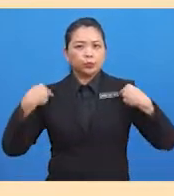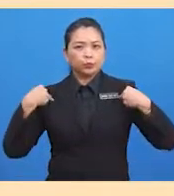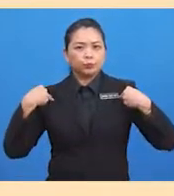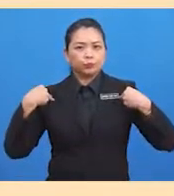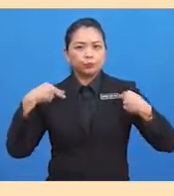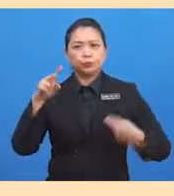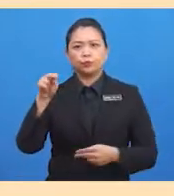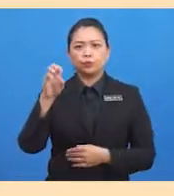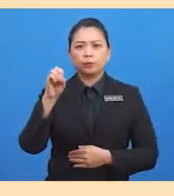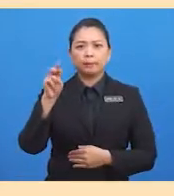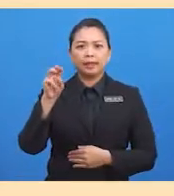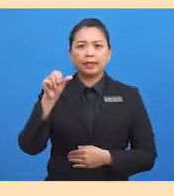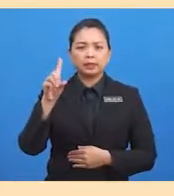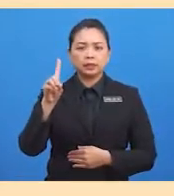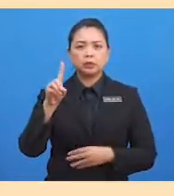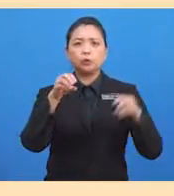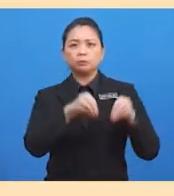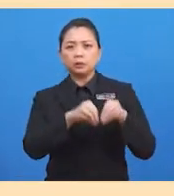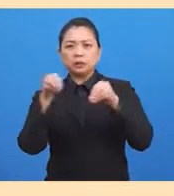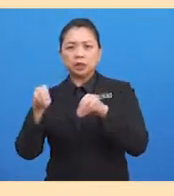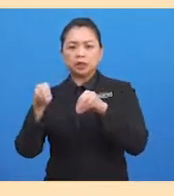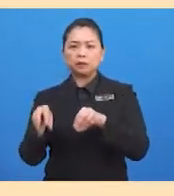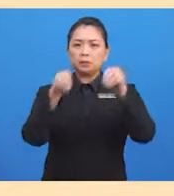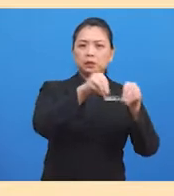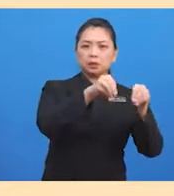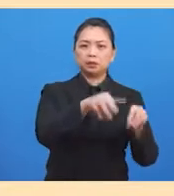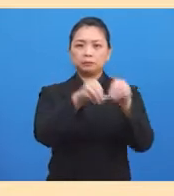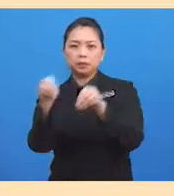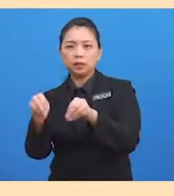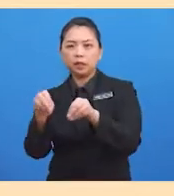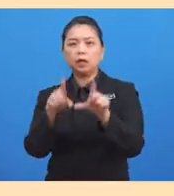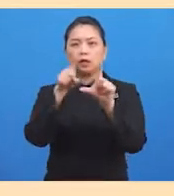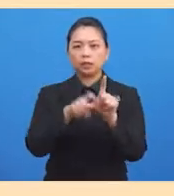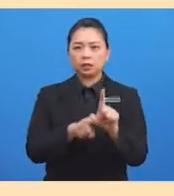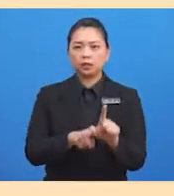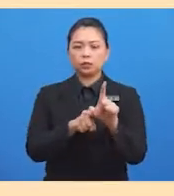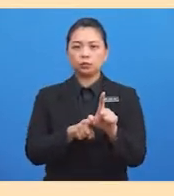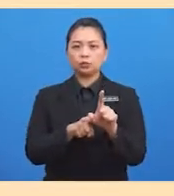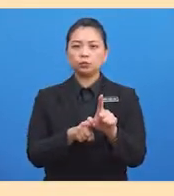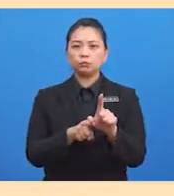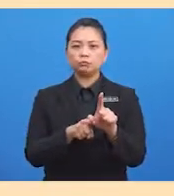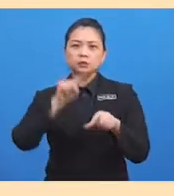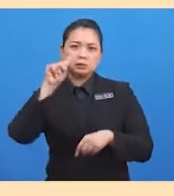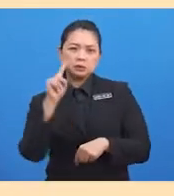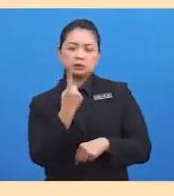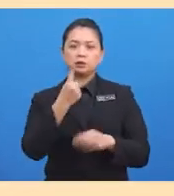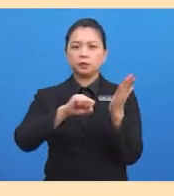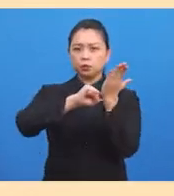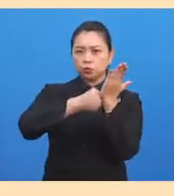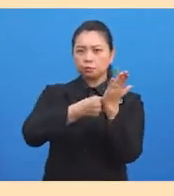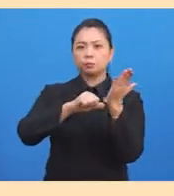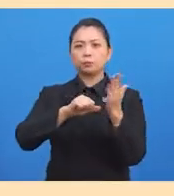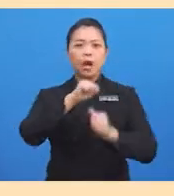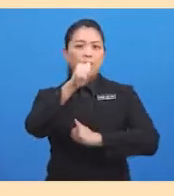randa. Manusia berkantung sepenuhnya pada sumber alam semula jadi. Aktiviti